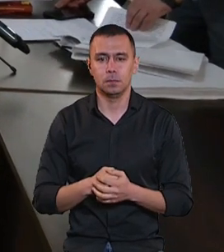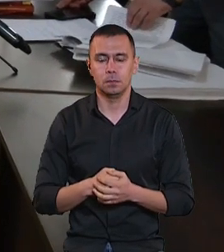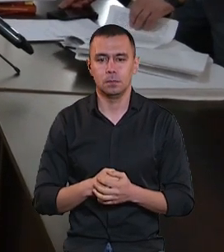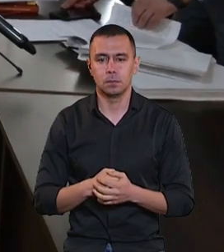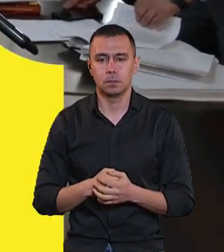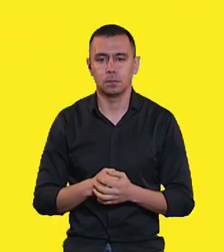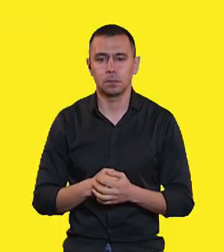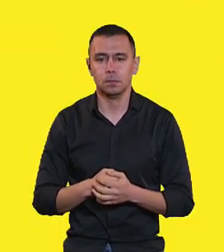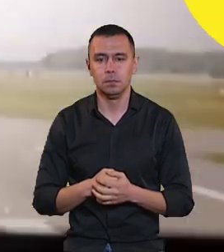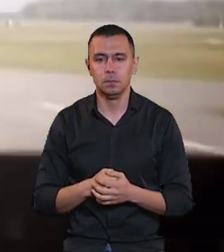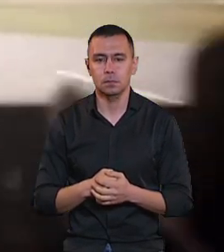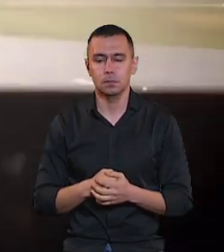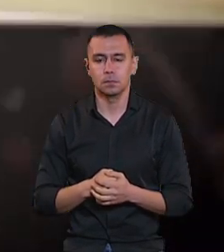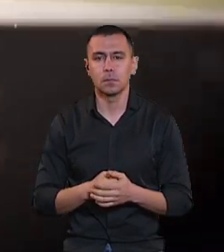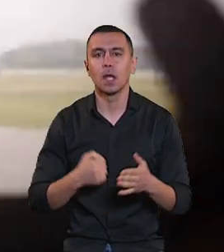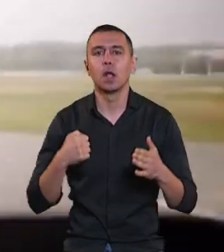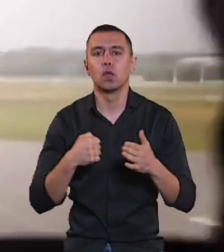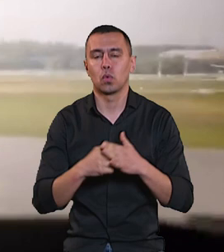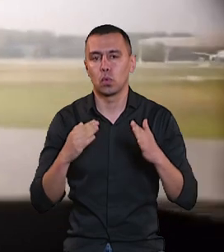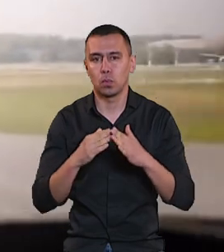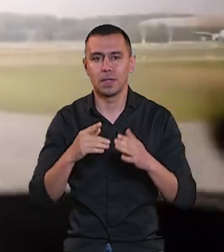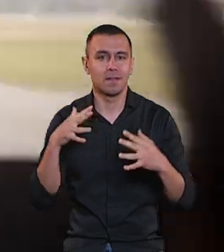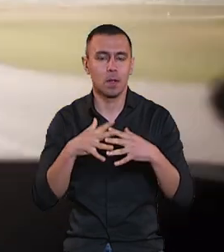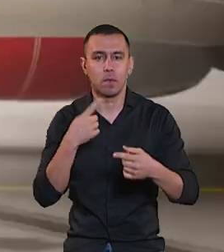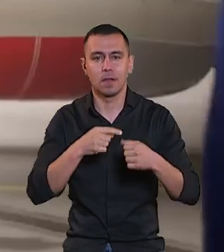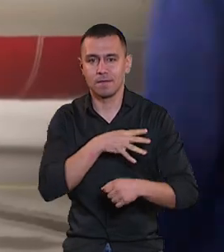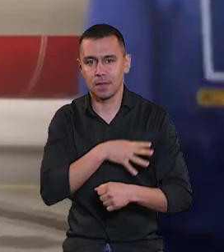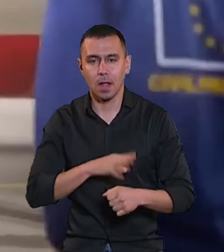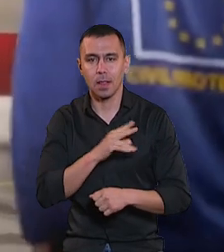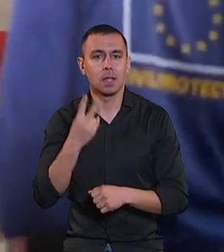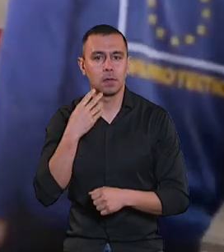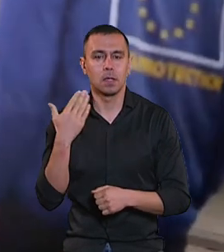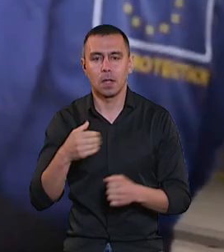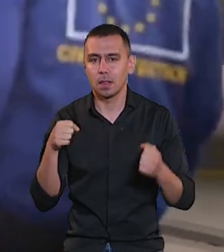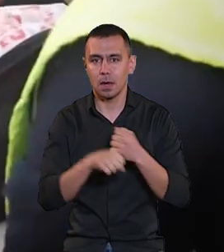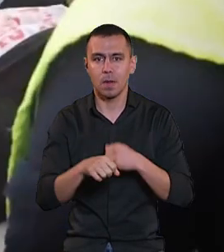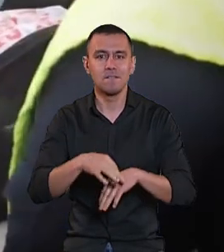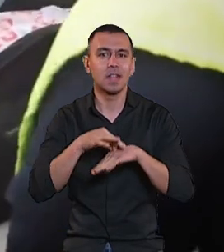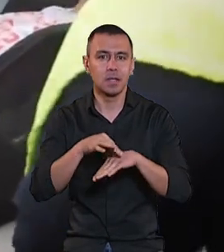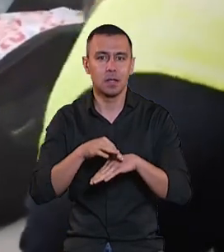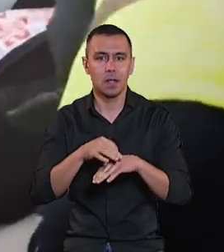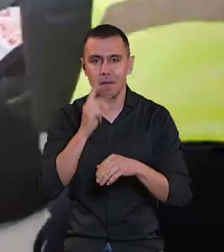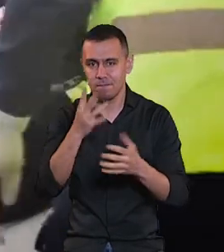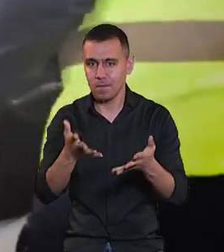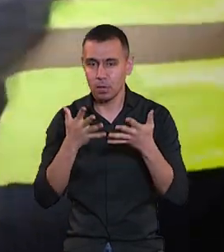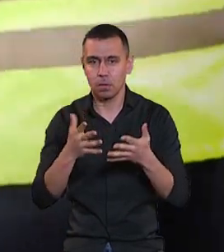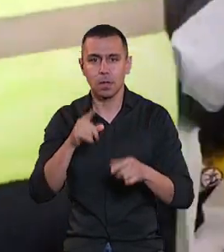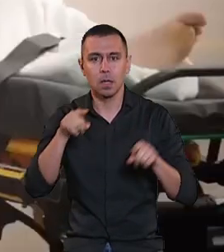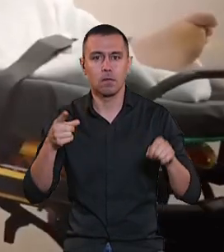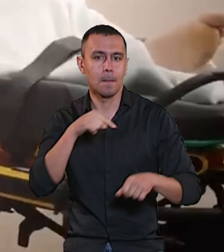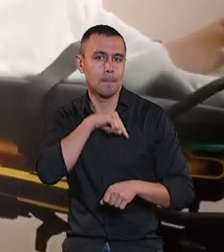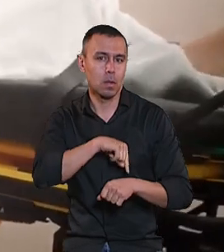Хмельницький. Додому з війни повертаються ветерани і не завжди їхні травми фізичні і на поверхні. Нерідко вони